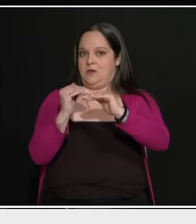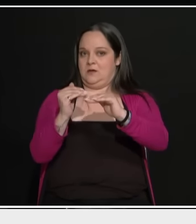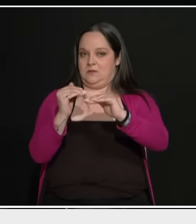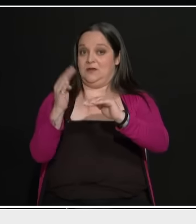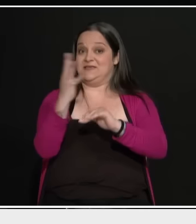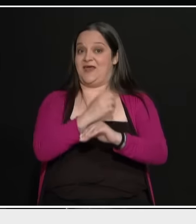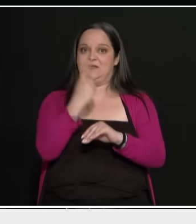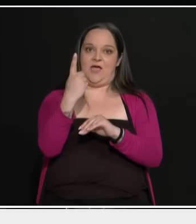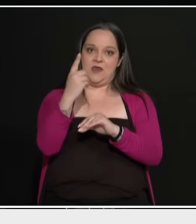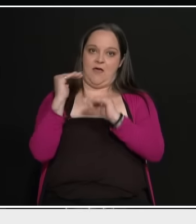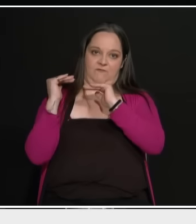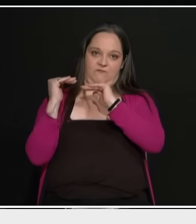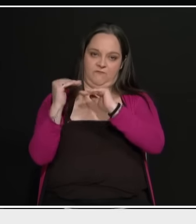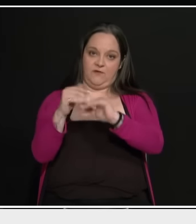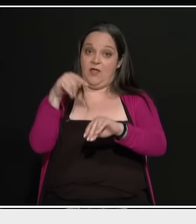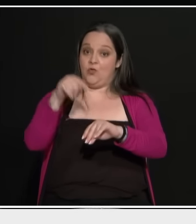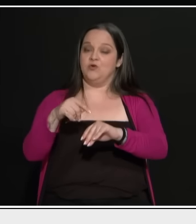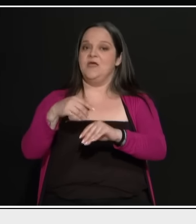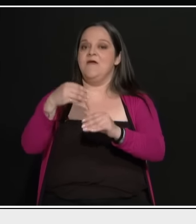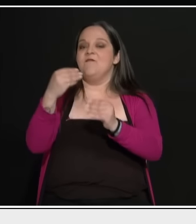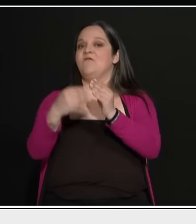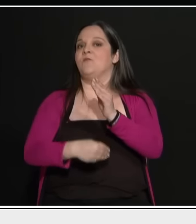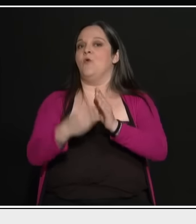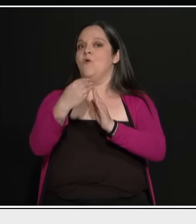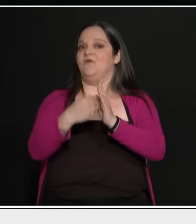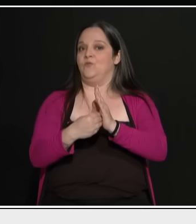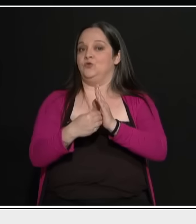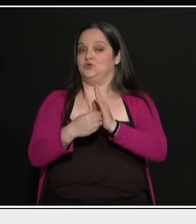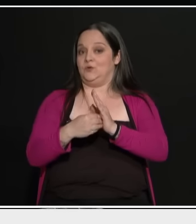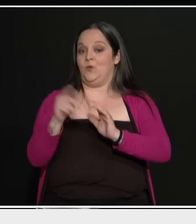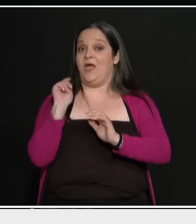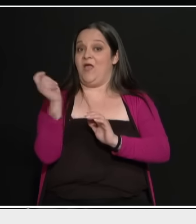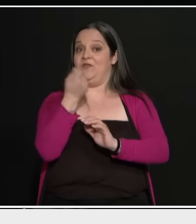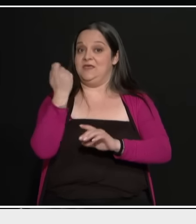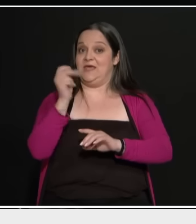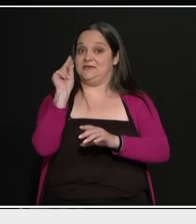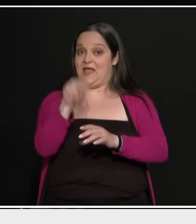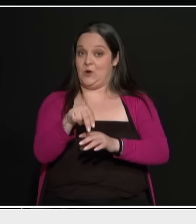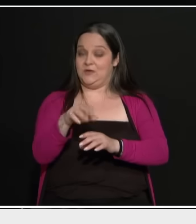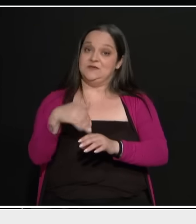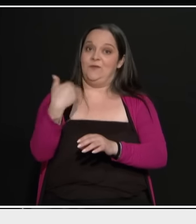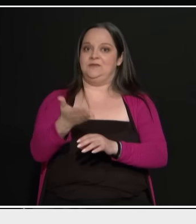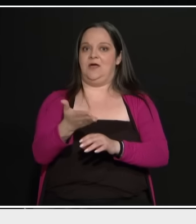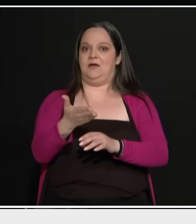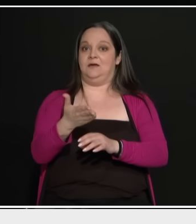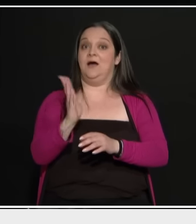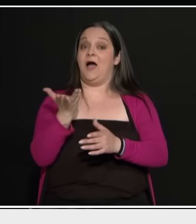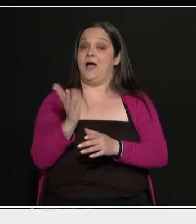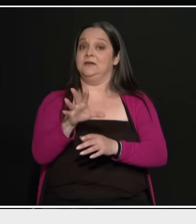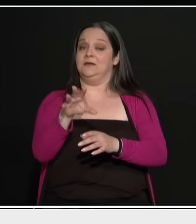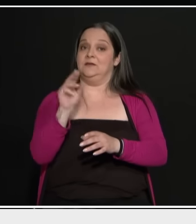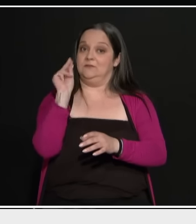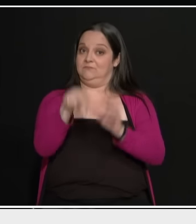Δηλαδή, εδώ είναι μία βαθμολόγηση η πρώτη μετά τις εκλογές. Αν πάρει 9% πιο κάτω,